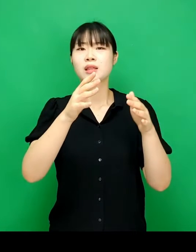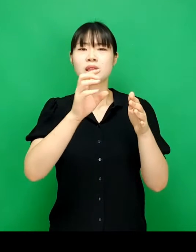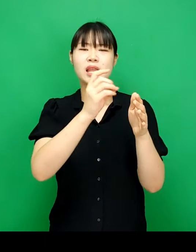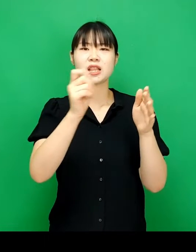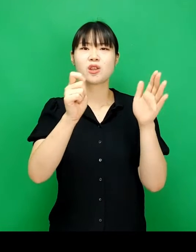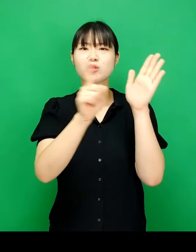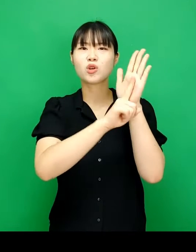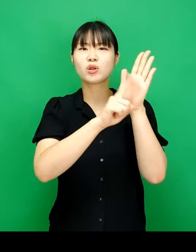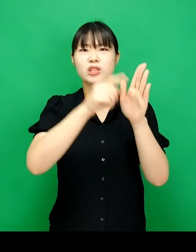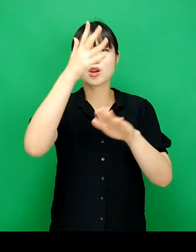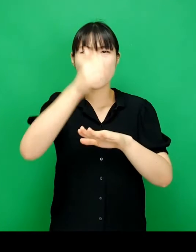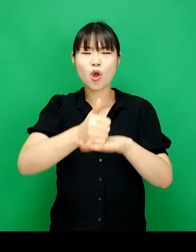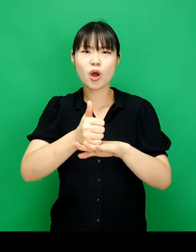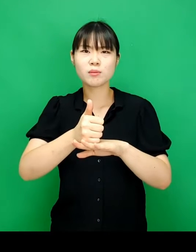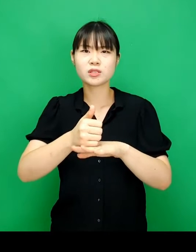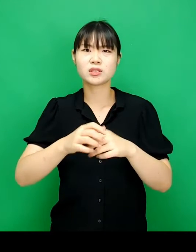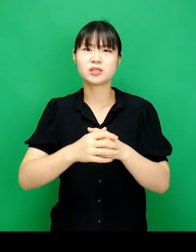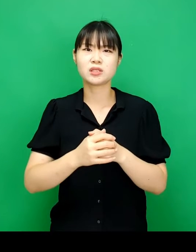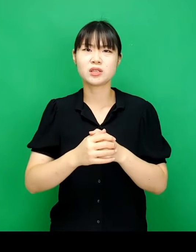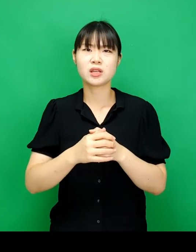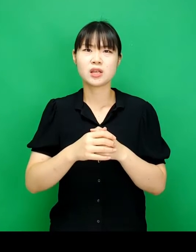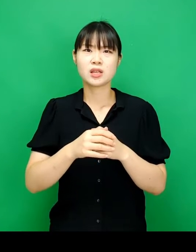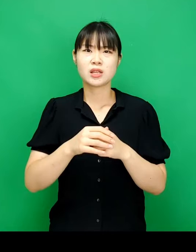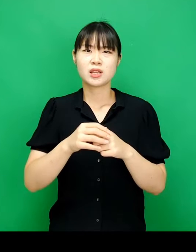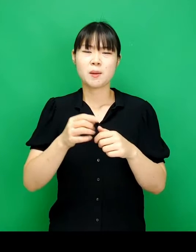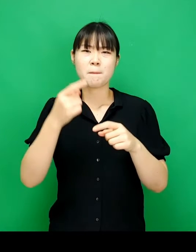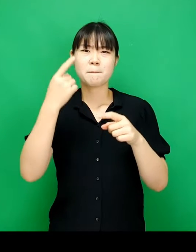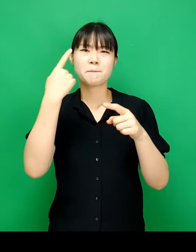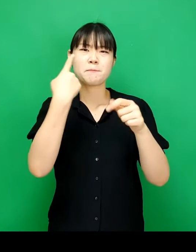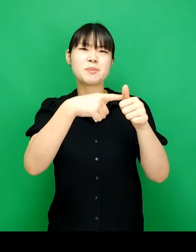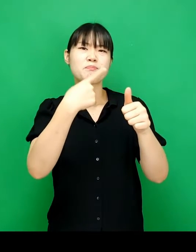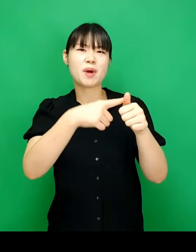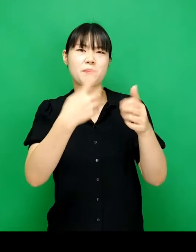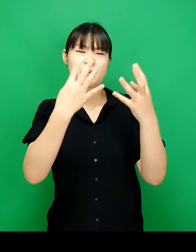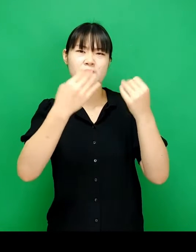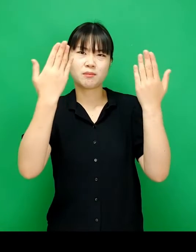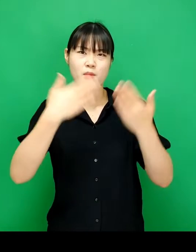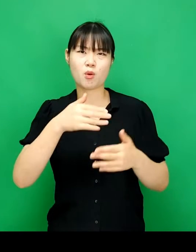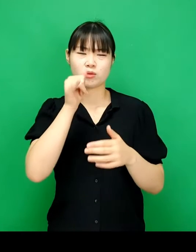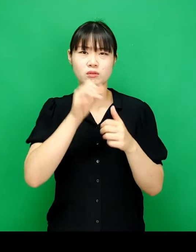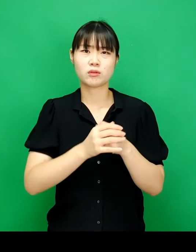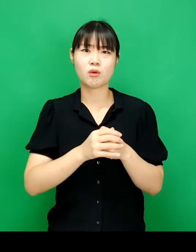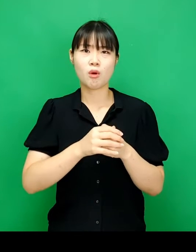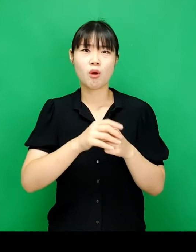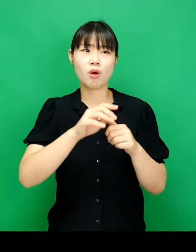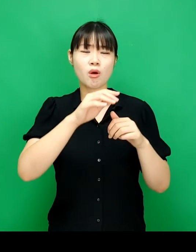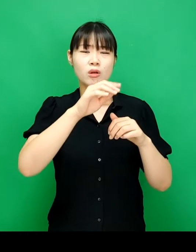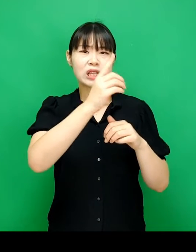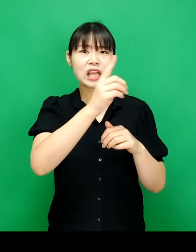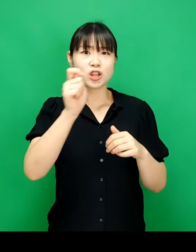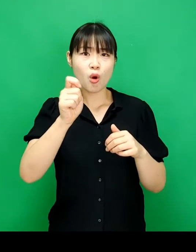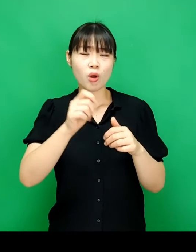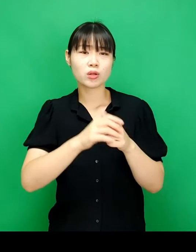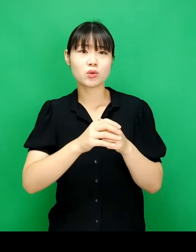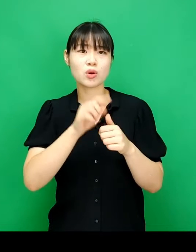시작했지만 많은 데이터 저널리즘 결과물이 객관적이지 않다는 비판을 받고 있습니다